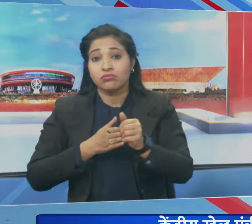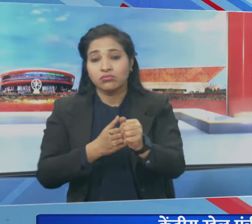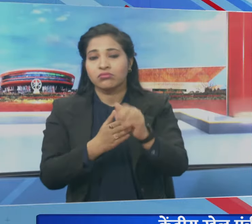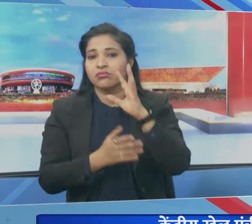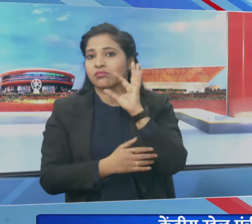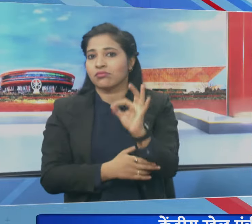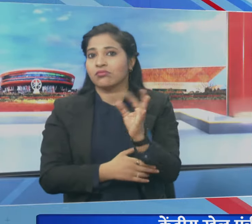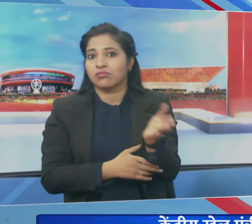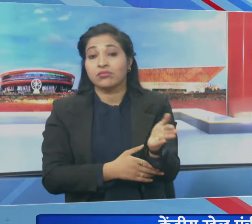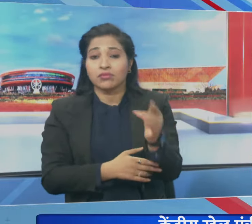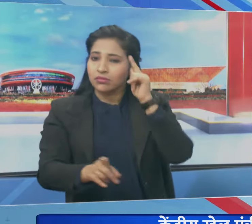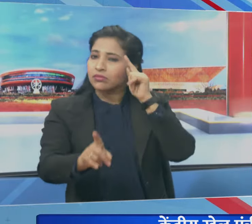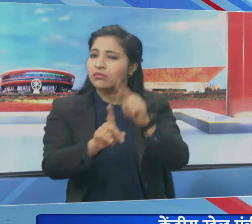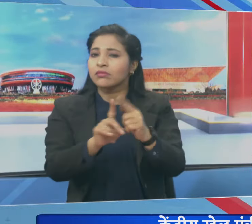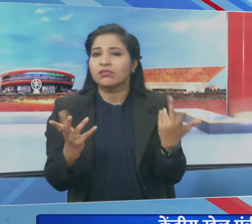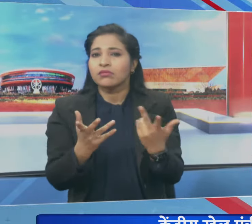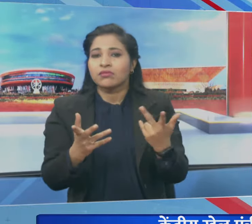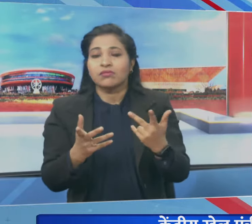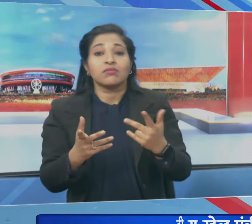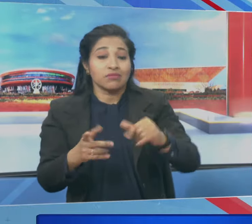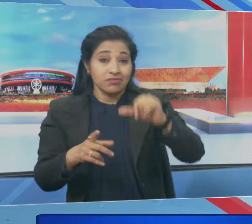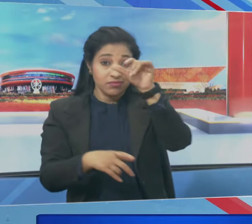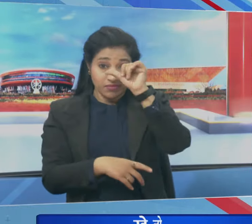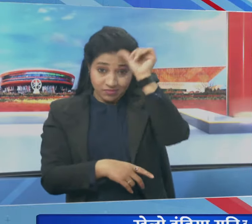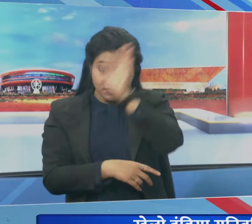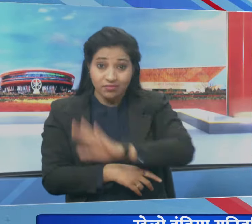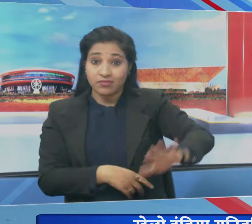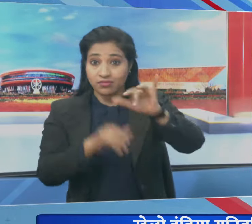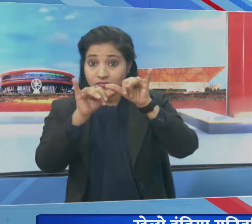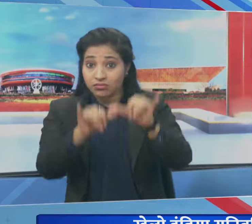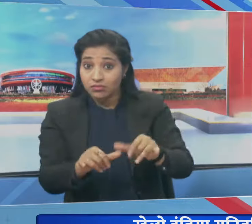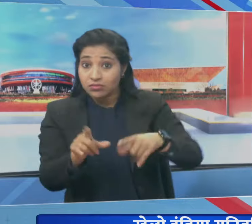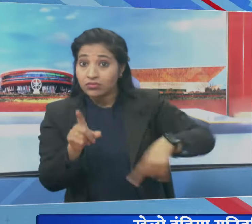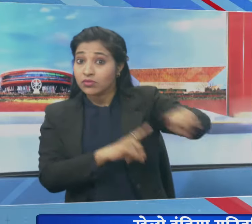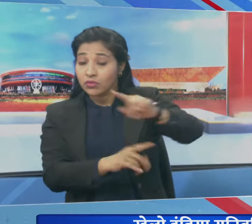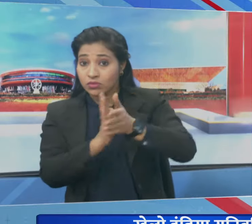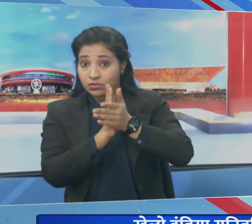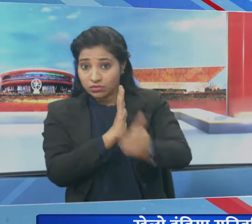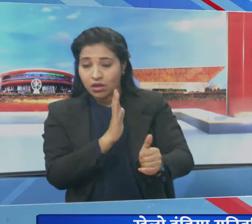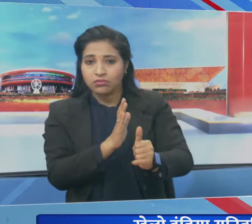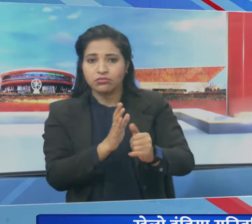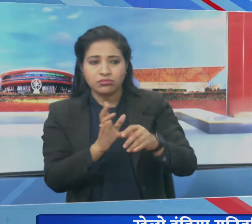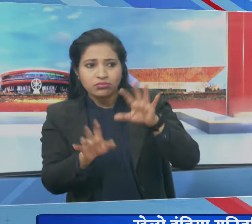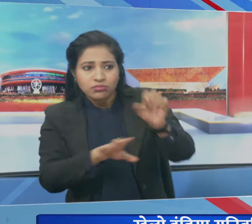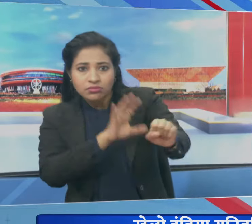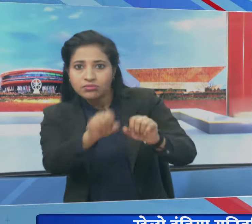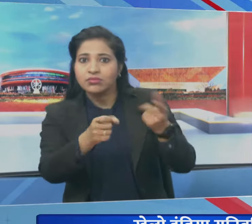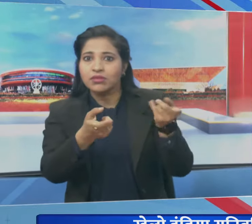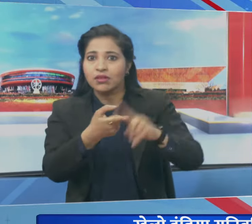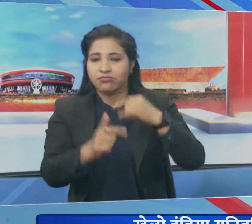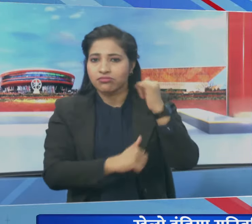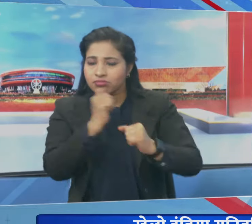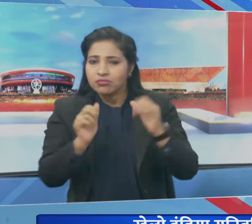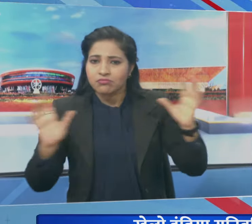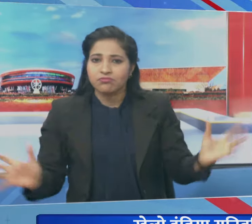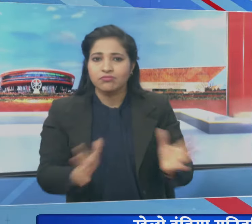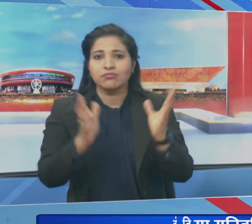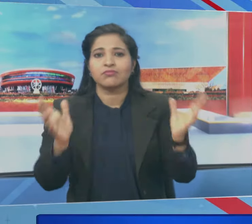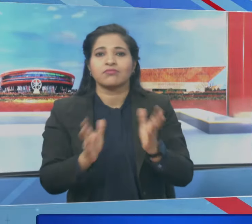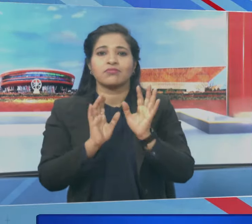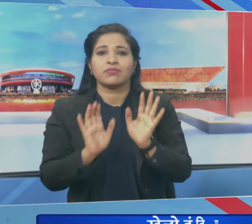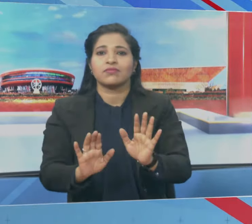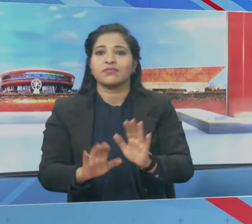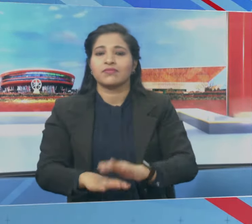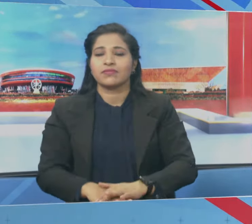हिस्सा है जिसका उदेश्य देश भर में जमीनी स्तर पर खेल प्रतिभा को तलाशना और खेलों को बढ़ावा देना है